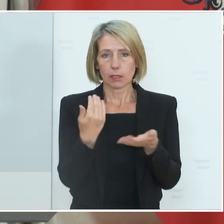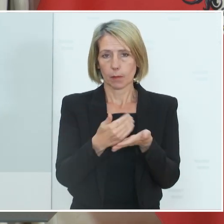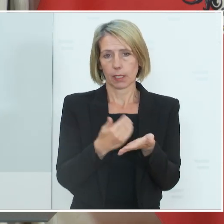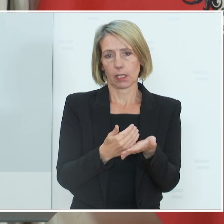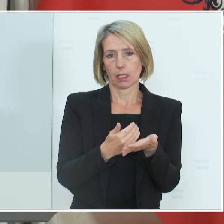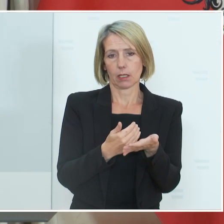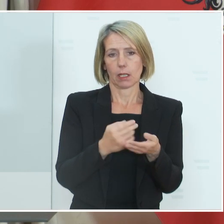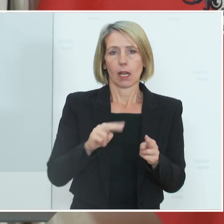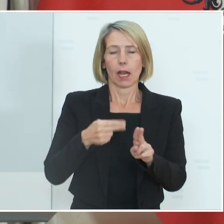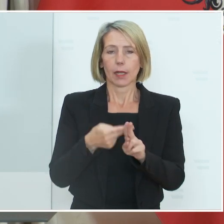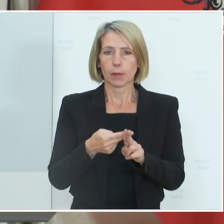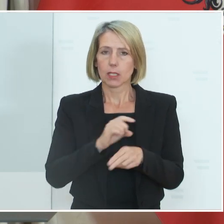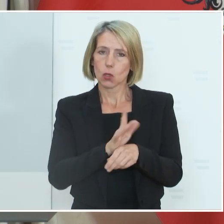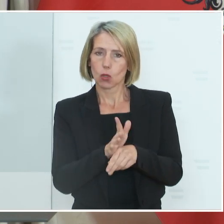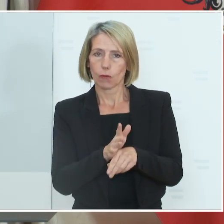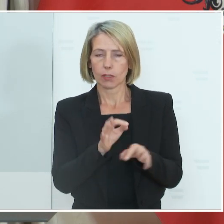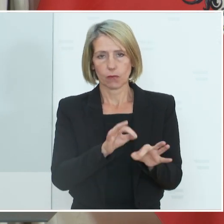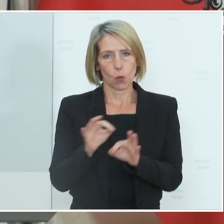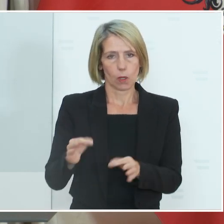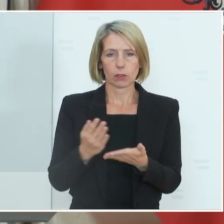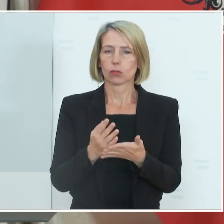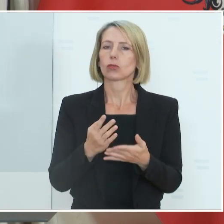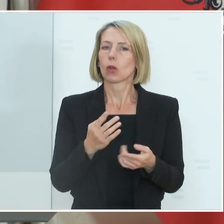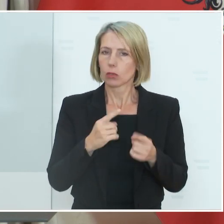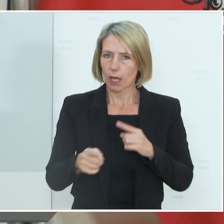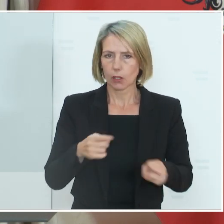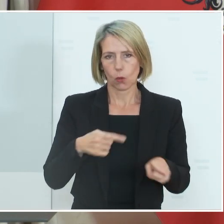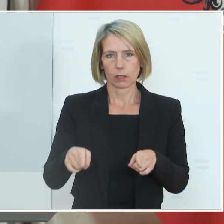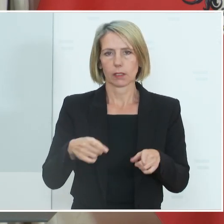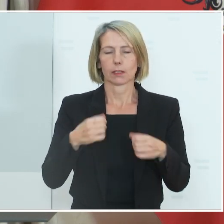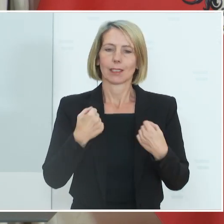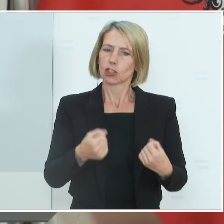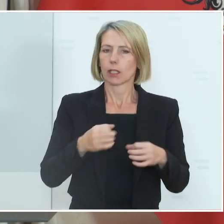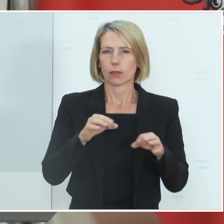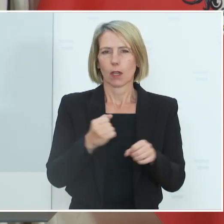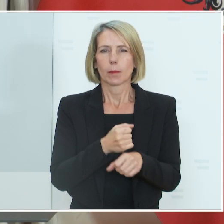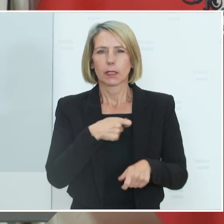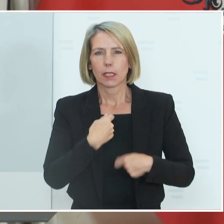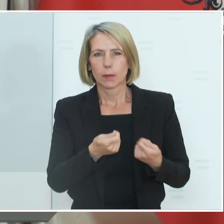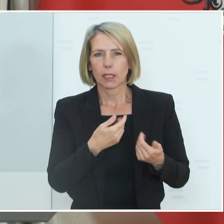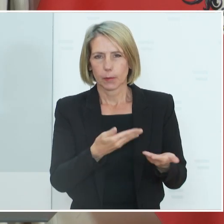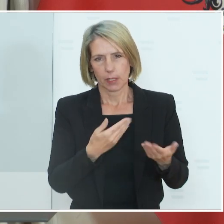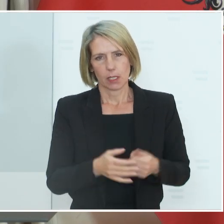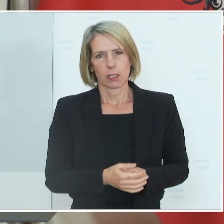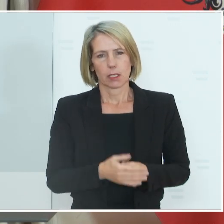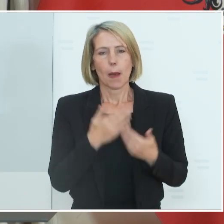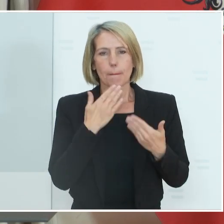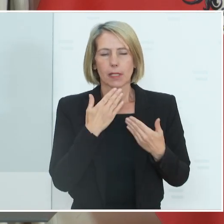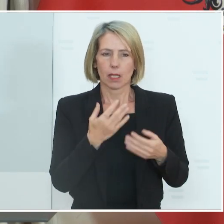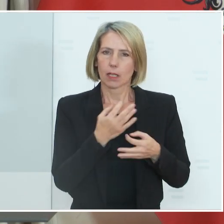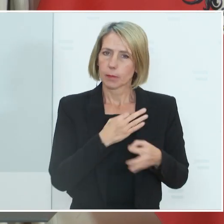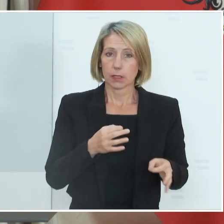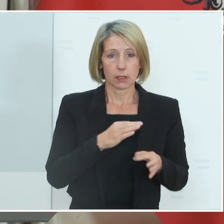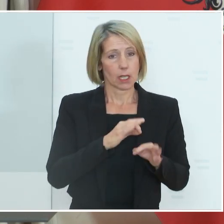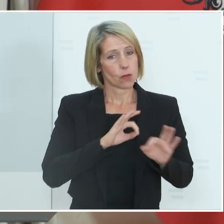Covid-Maßnahmenverordnung ist auch schon angekündigt worden. Das gibt Sicherheit für die Arbeitgeberinnen und die Arbeitgeber. Ich bedanke mich ganz herzlich für